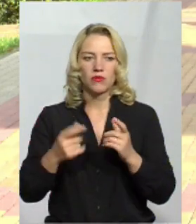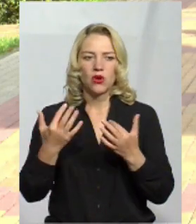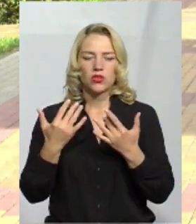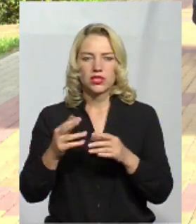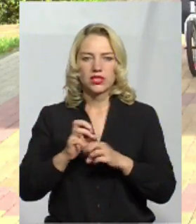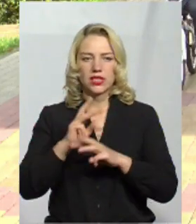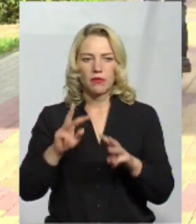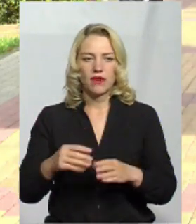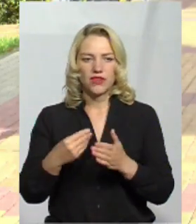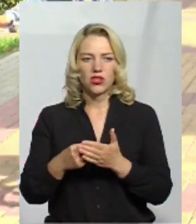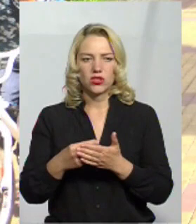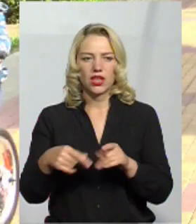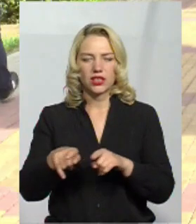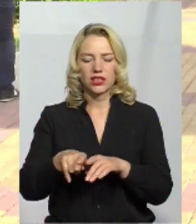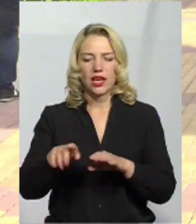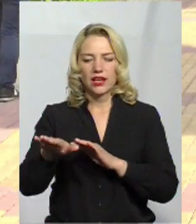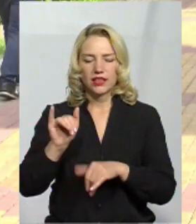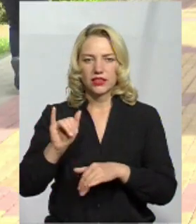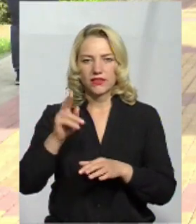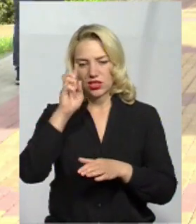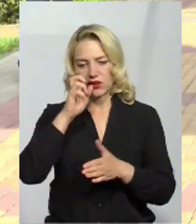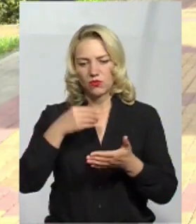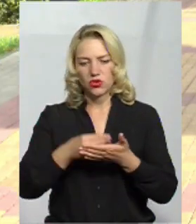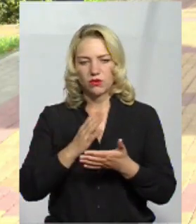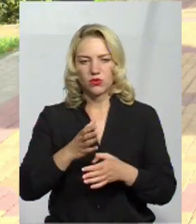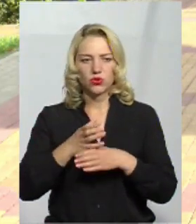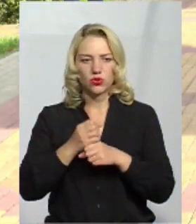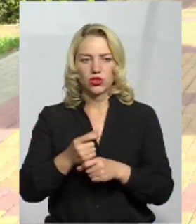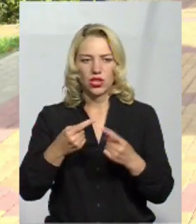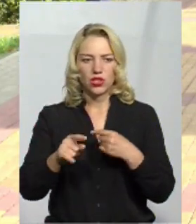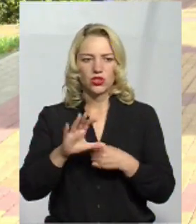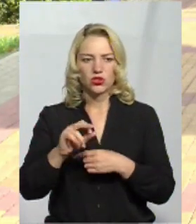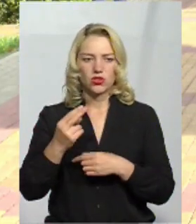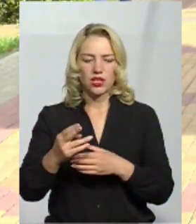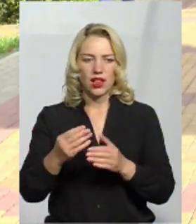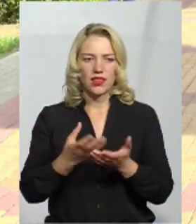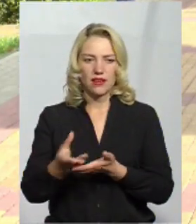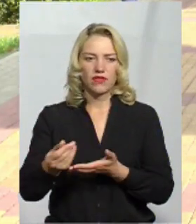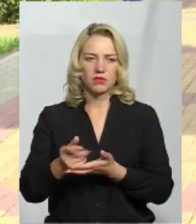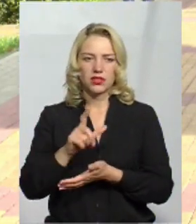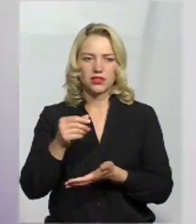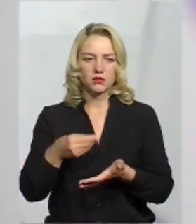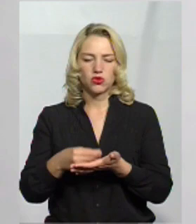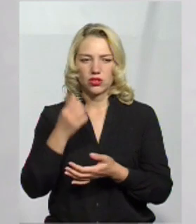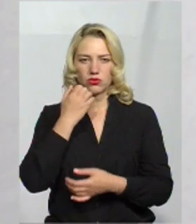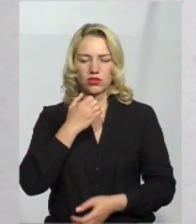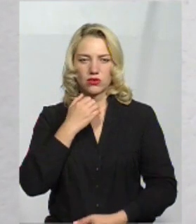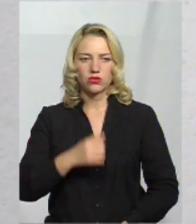фінансування таких кредитів з державного бюджету призведе до скорочення інших соціальних виплат з бюджету. Дякую.